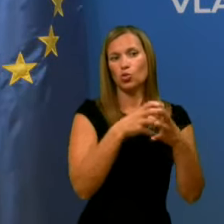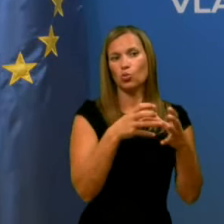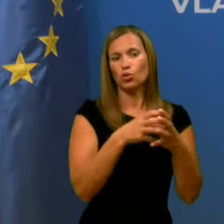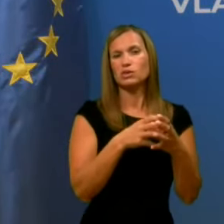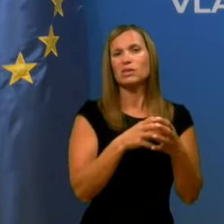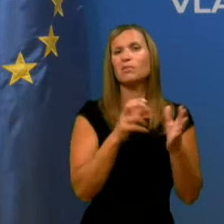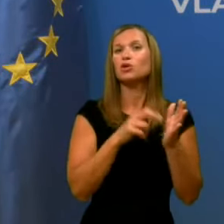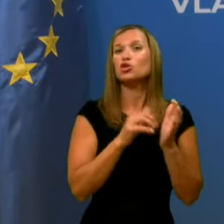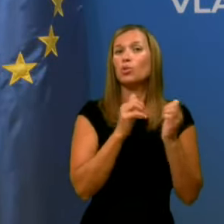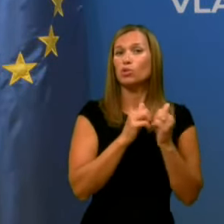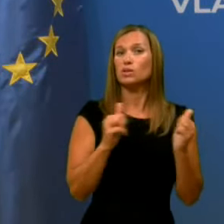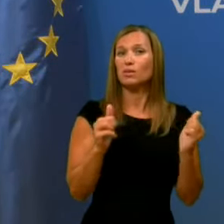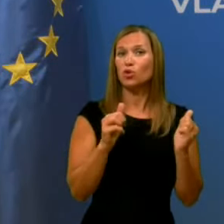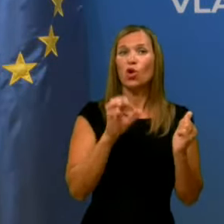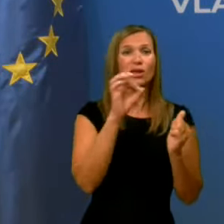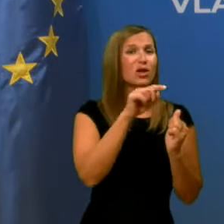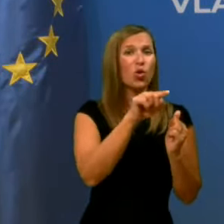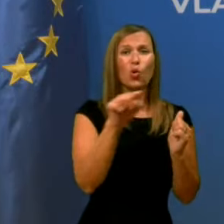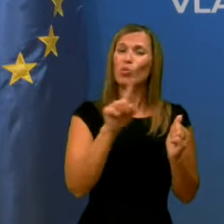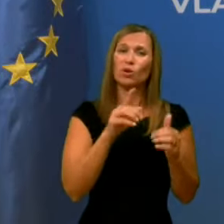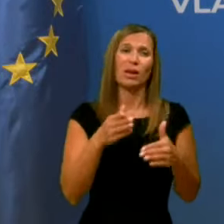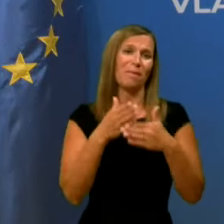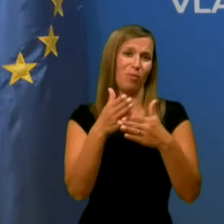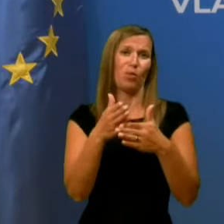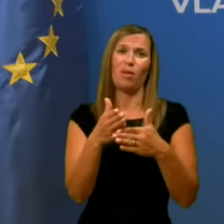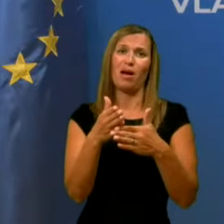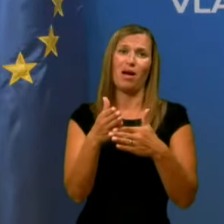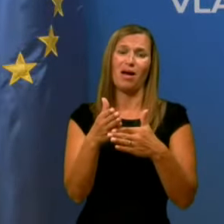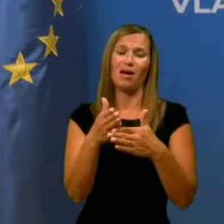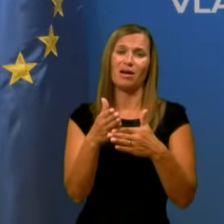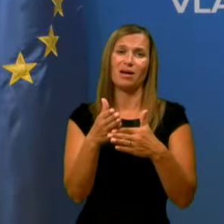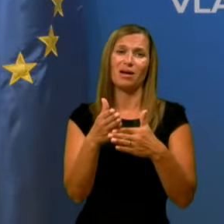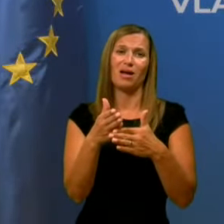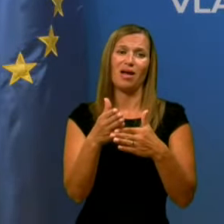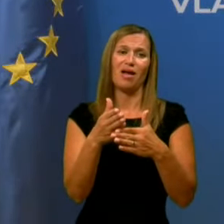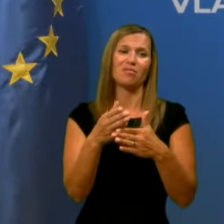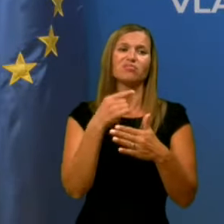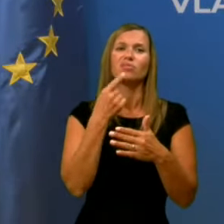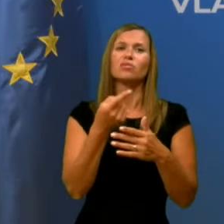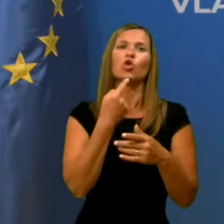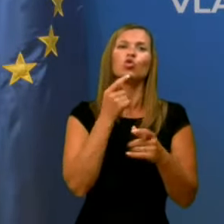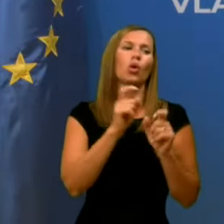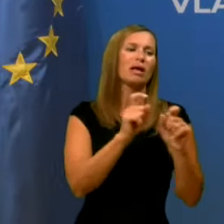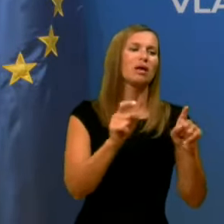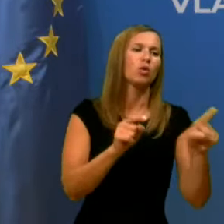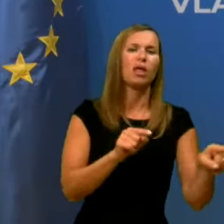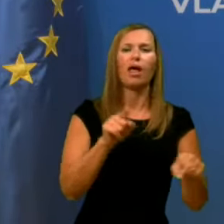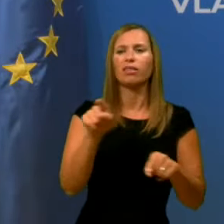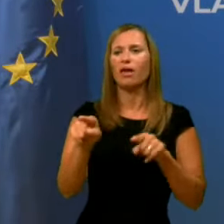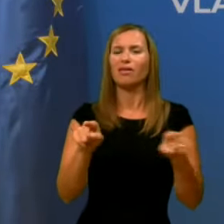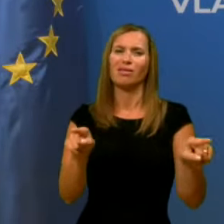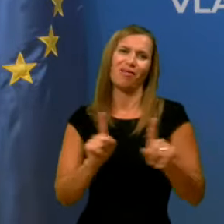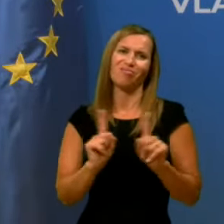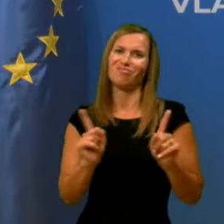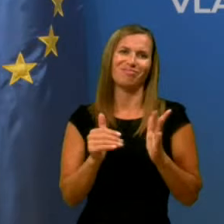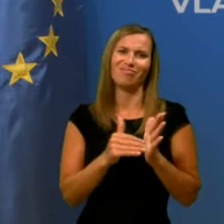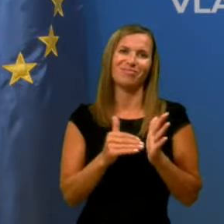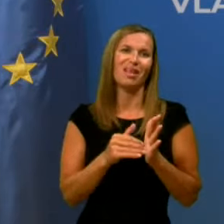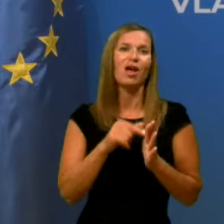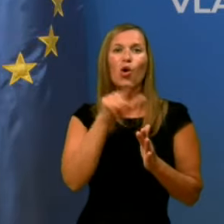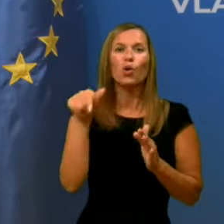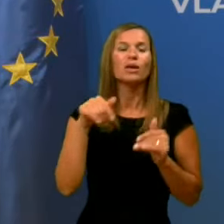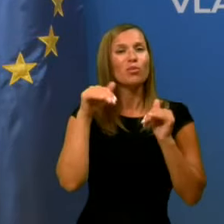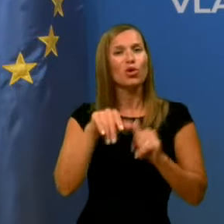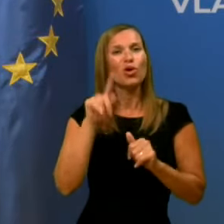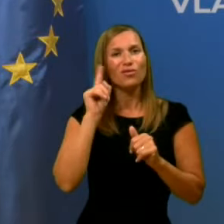predvsem, ali ste, noben mu ne pomaga zdaj v končni fazi valiti krivde iz enega na drugega. Oni se morajo zavedati sveda, zdravstveni